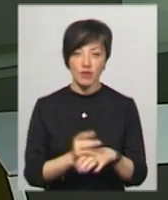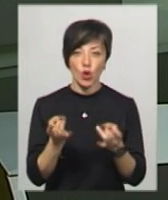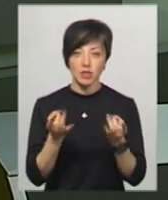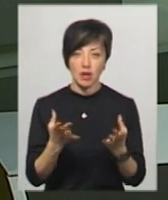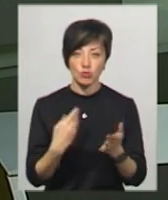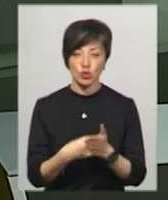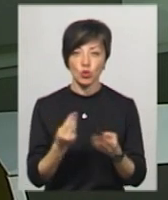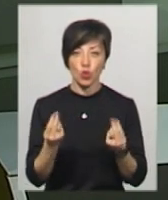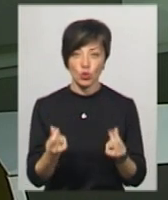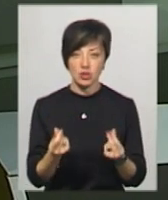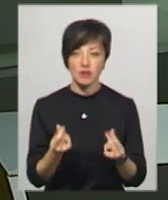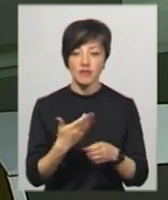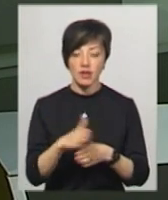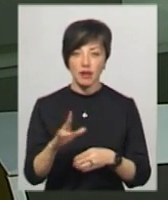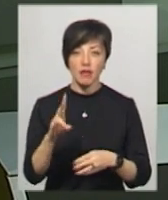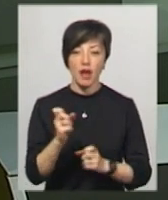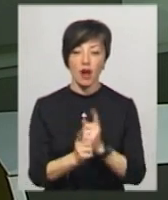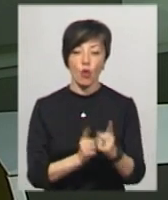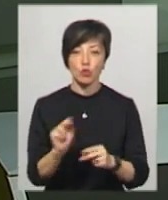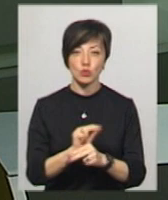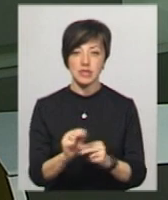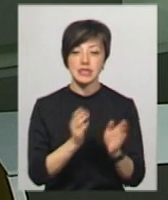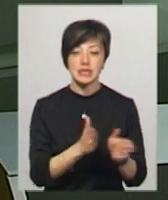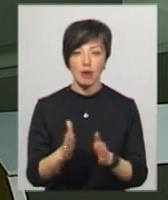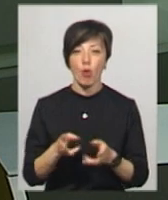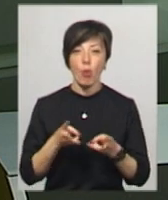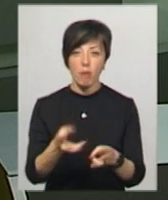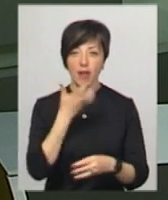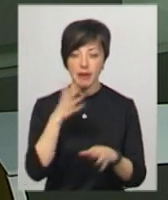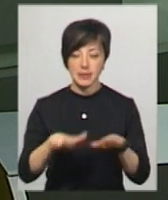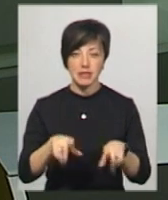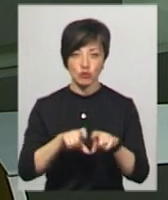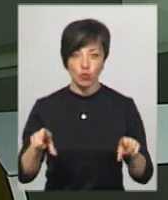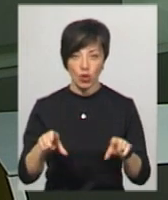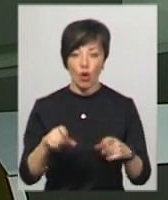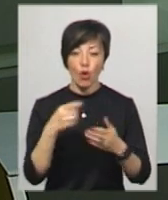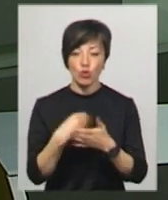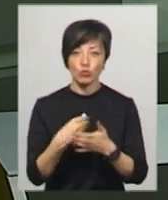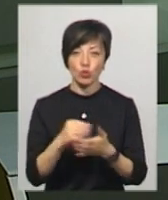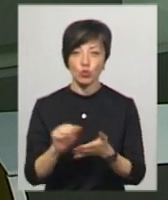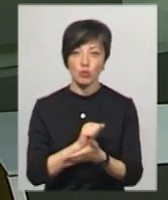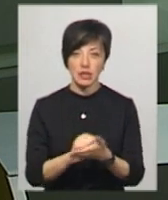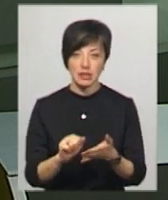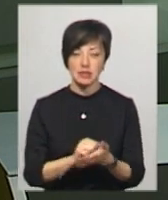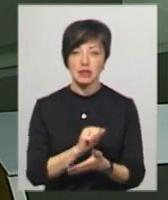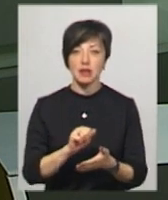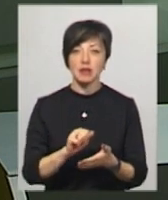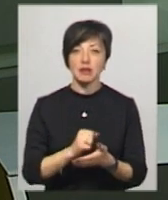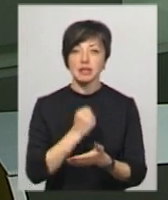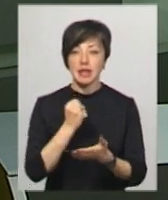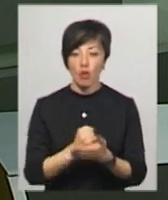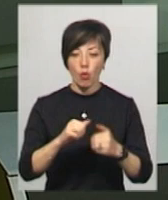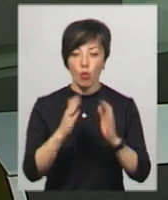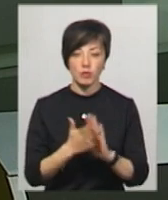розтрату бюджетних коштів, виділених на реконструкцію системи опалення місцевої школи. У кошторисній документації задекларовані обсяги